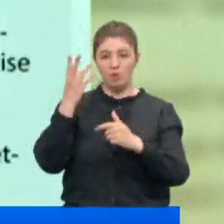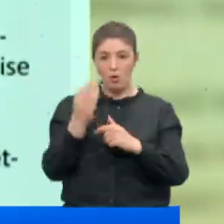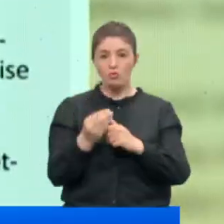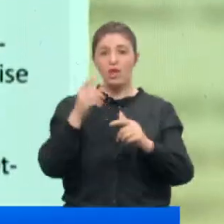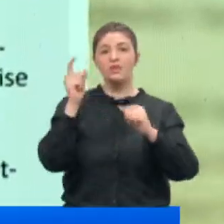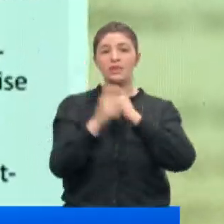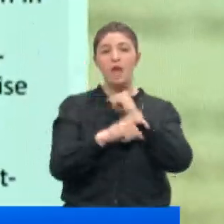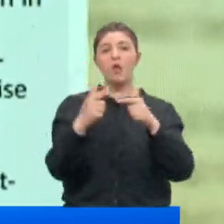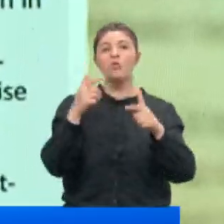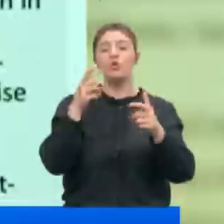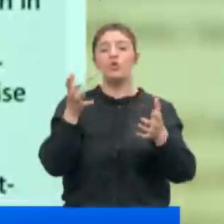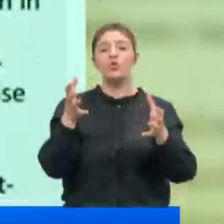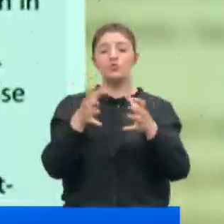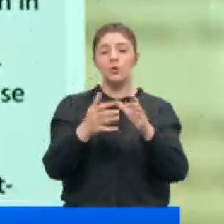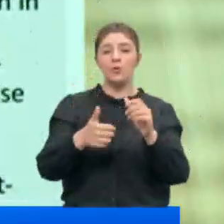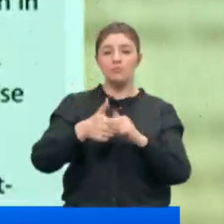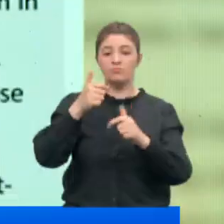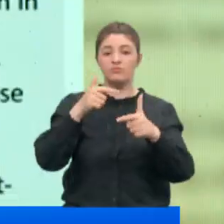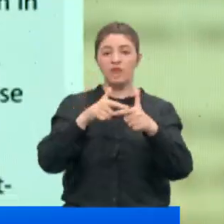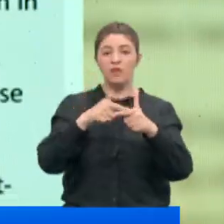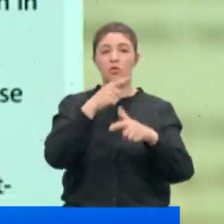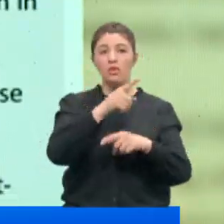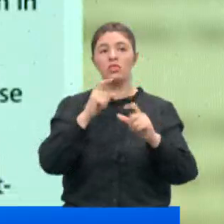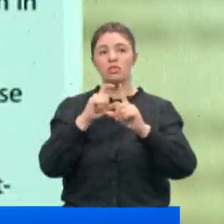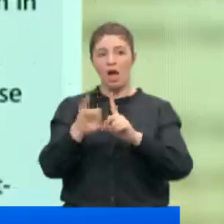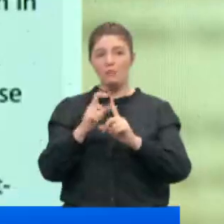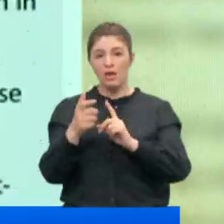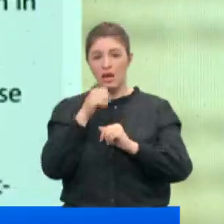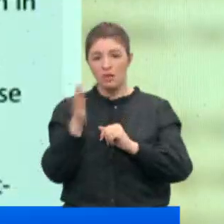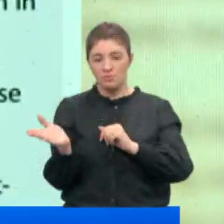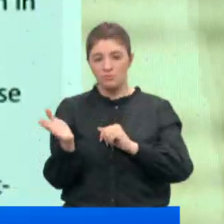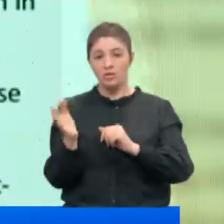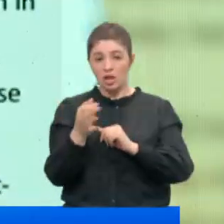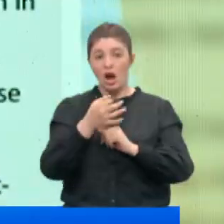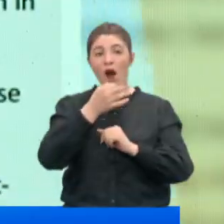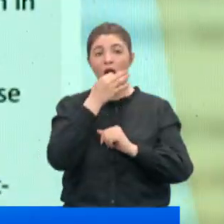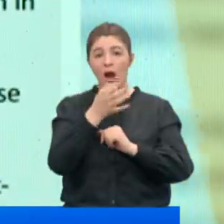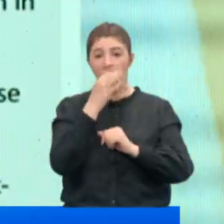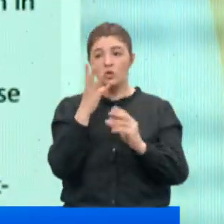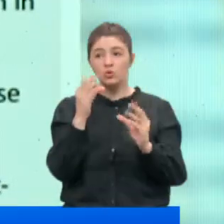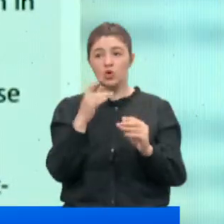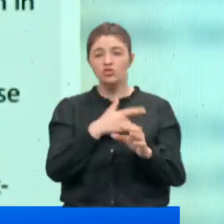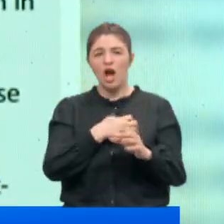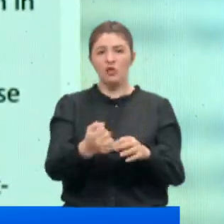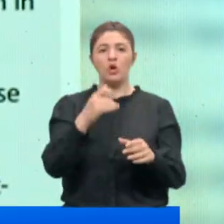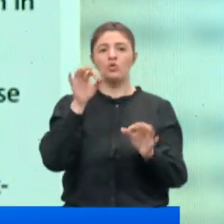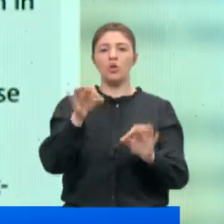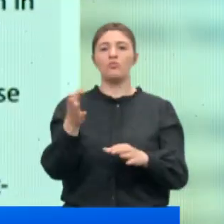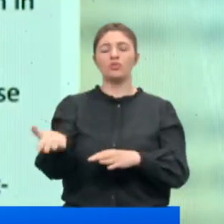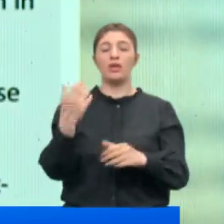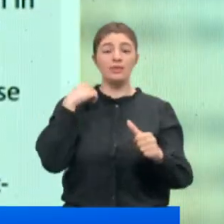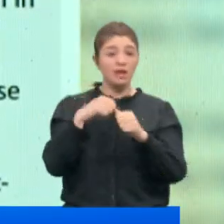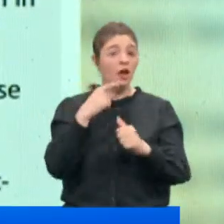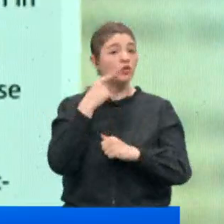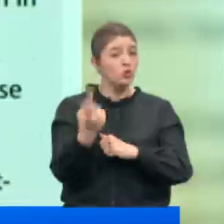terör örgütü FETÖ lideri Fethullah Gülen'in damadı. İşte haberin çok can alıcı noktası burası. Tekrar